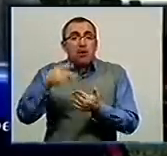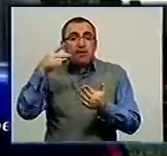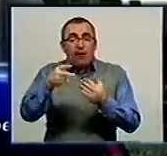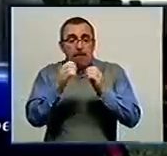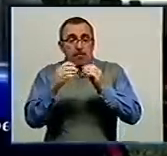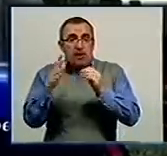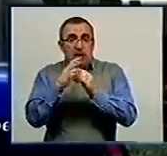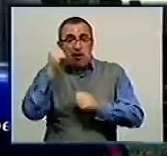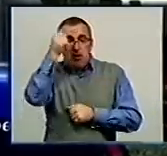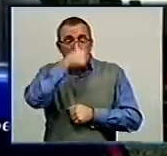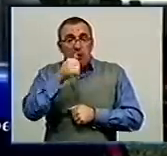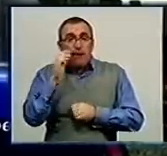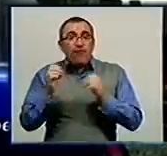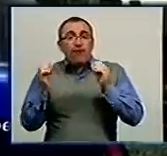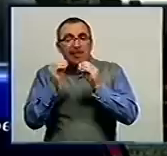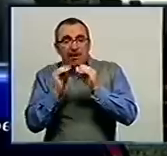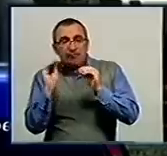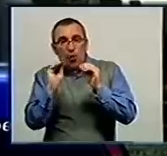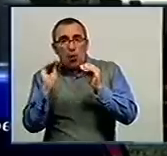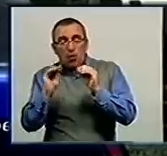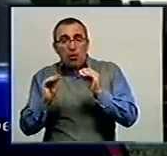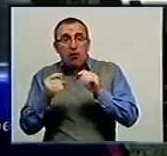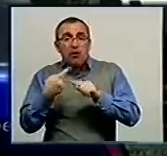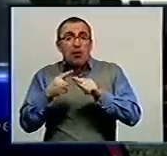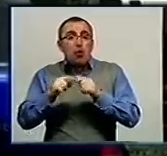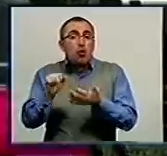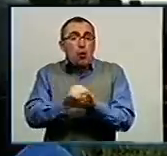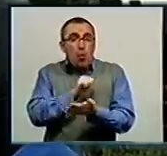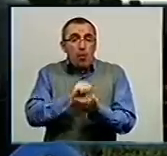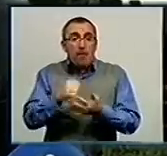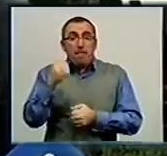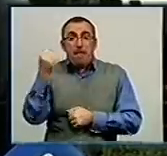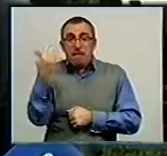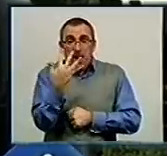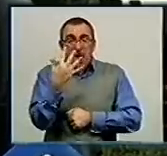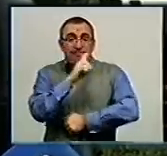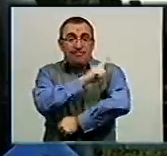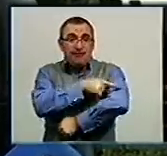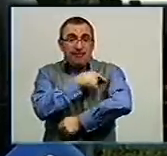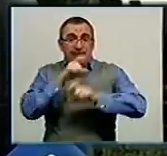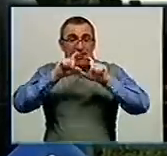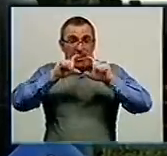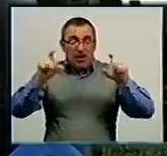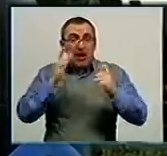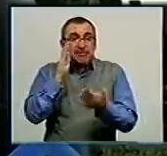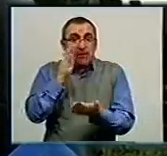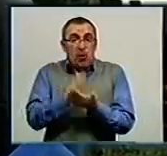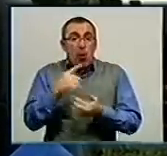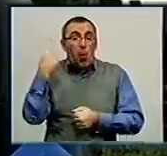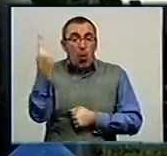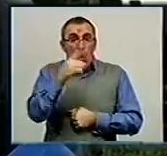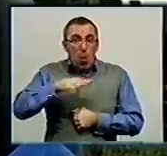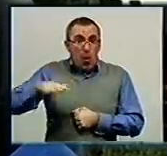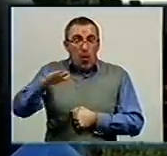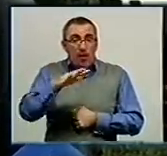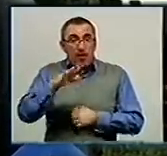року. У десятому додатку даного документа визначено, що п'ять лікувальних закладів, які знаходяться в області, які